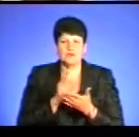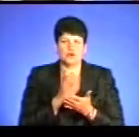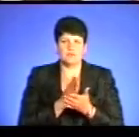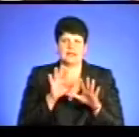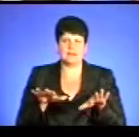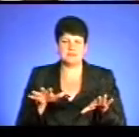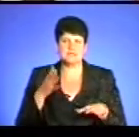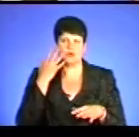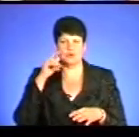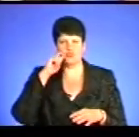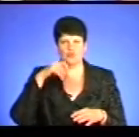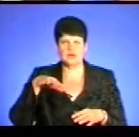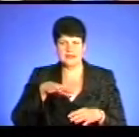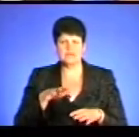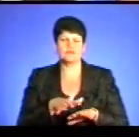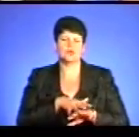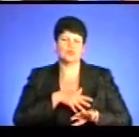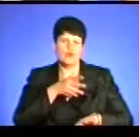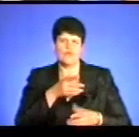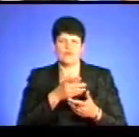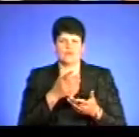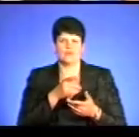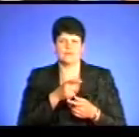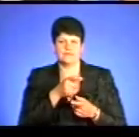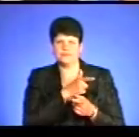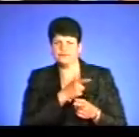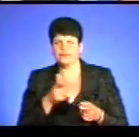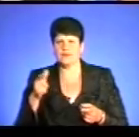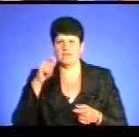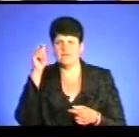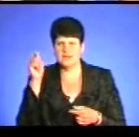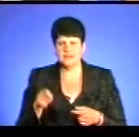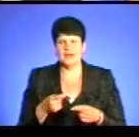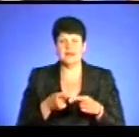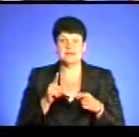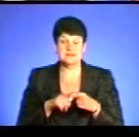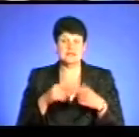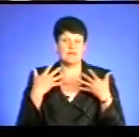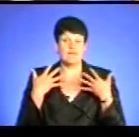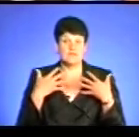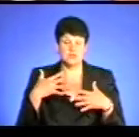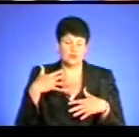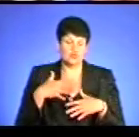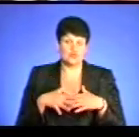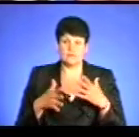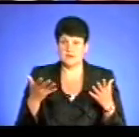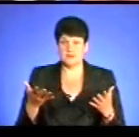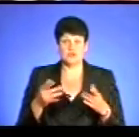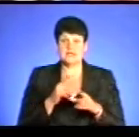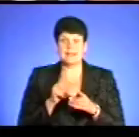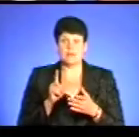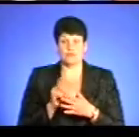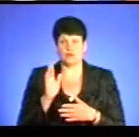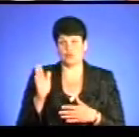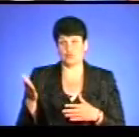досі триває війна. З Росією про це ми навіть мови не ведемо, це як само собою вже повинно розумітися, що такі речі не повинні